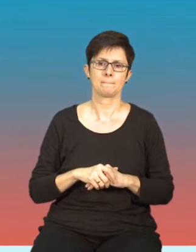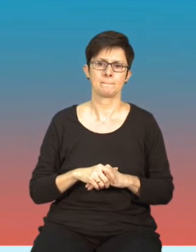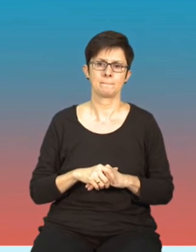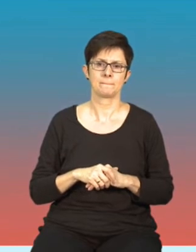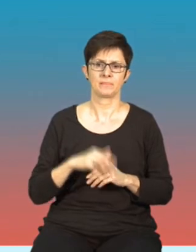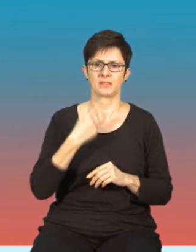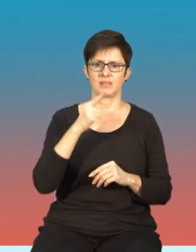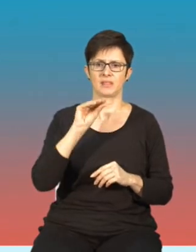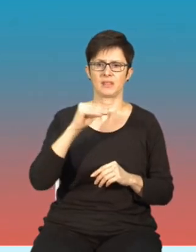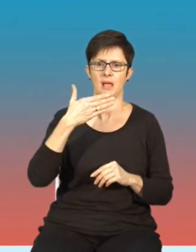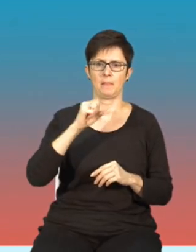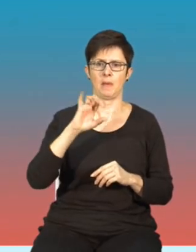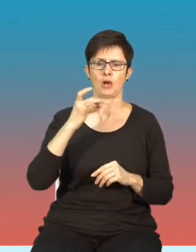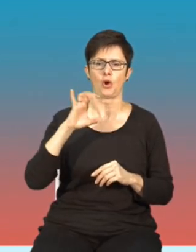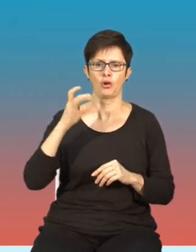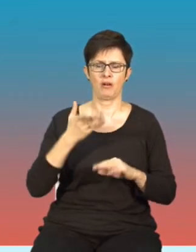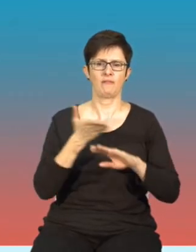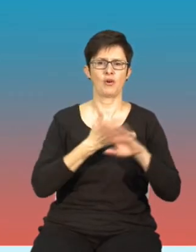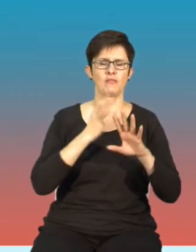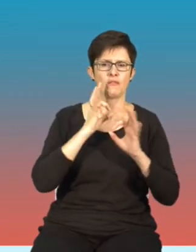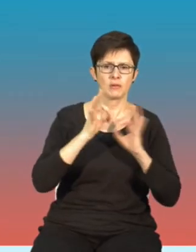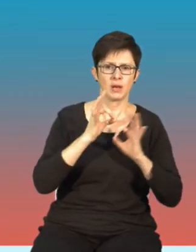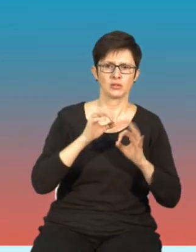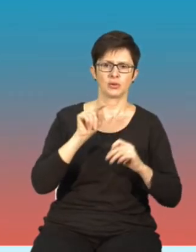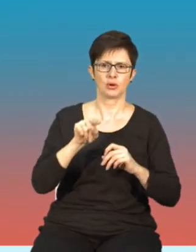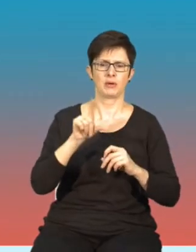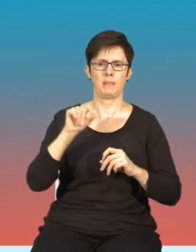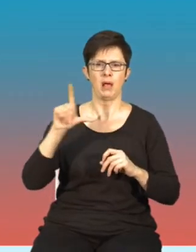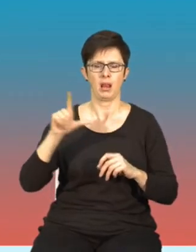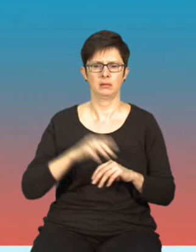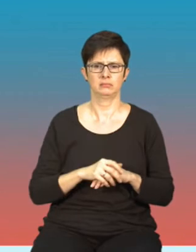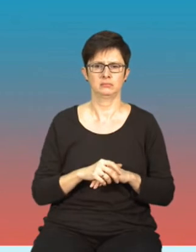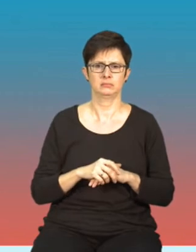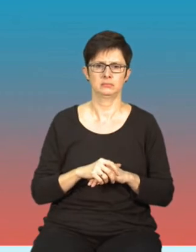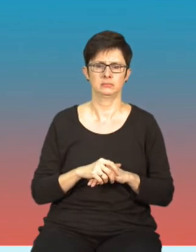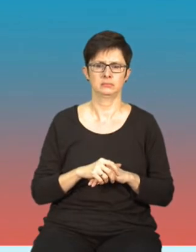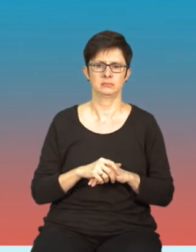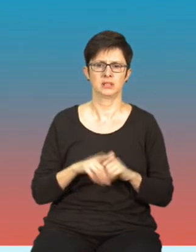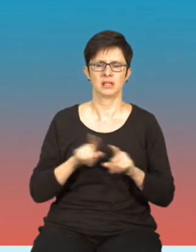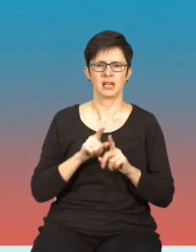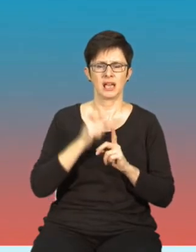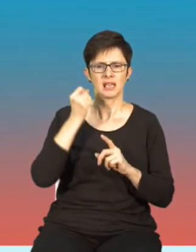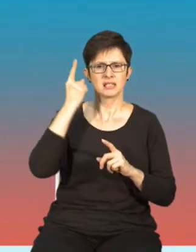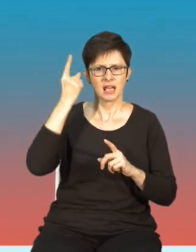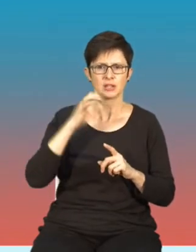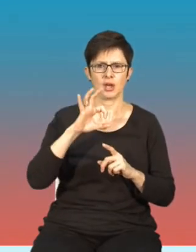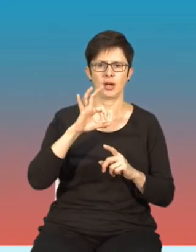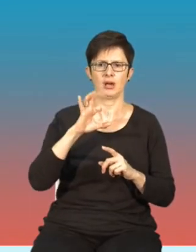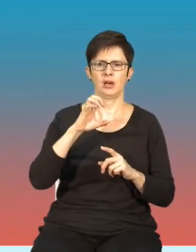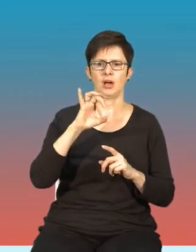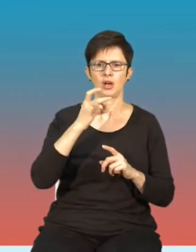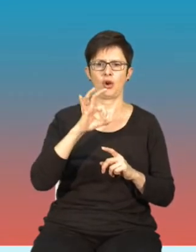demagog fakenews.pl, ale także inicjatywę GovTech